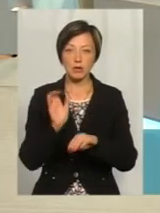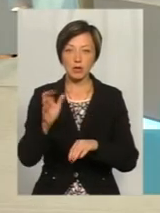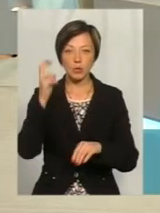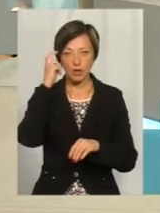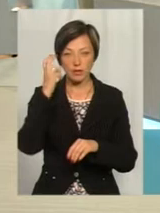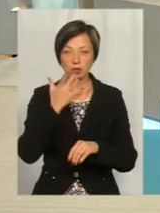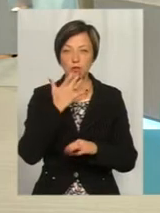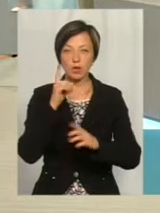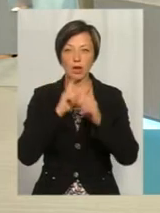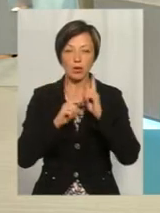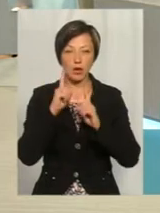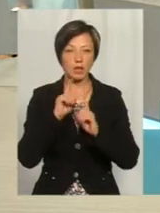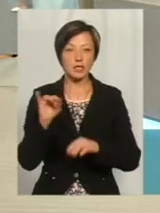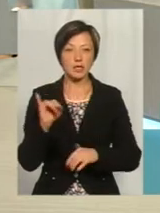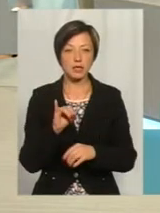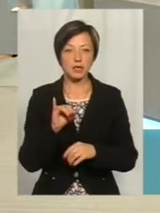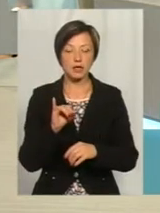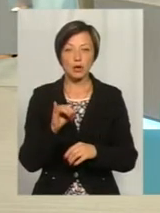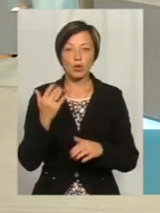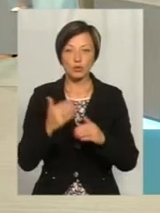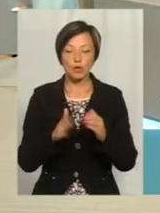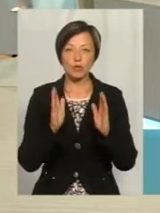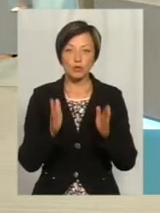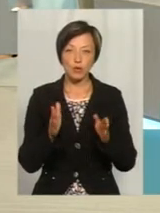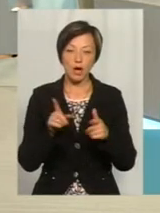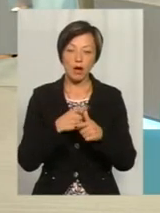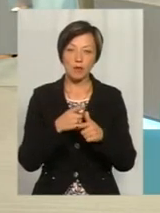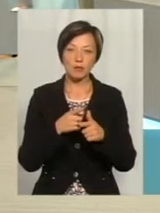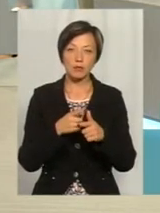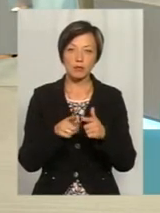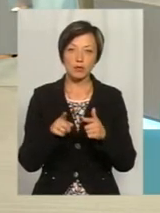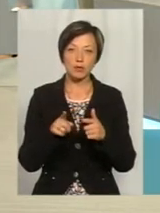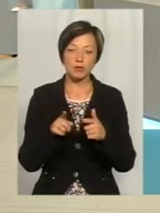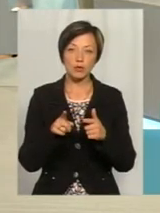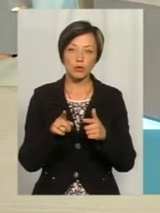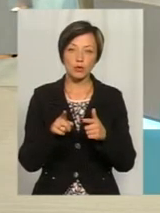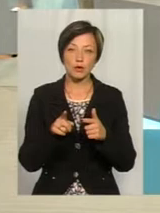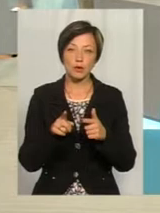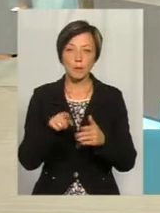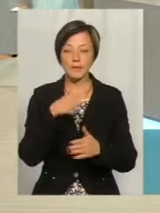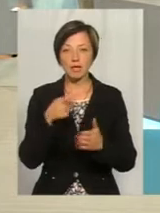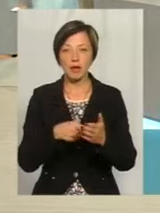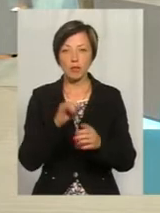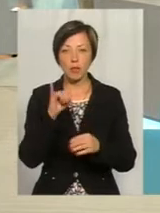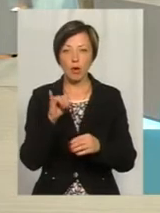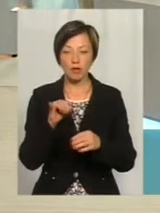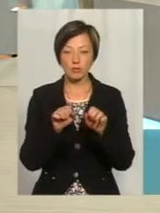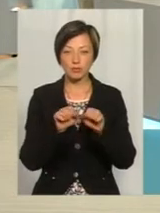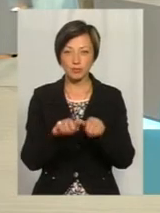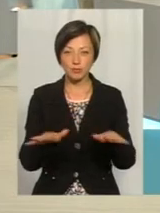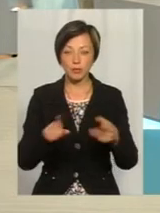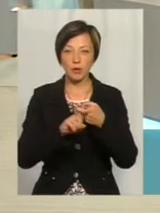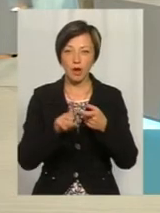Києва, до Національної Ради, і там, може, теж будуть або до ЗЕОН. Буду направляти, якщо це питання поганого покриття,